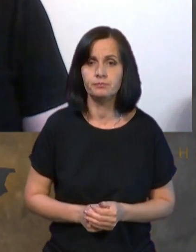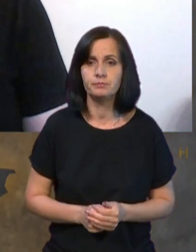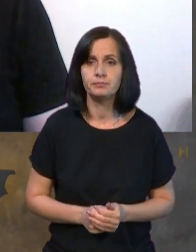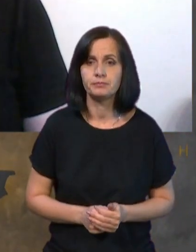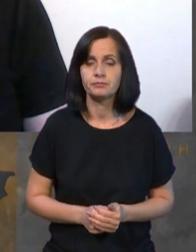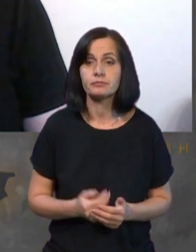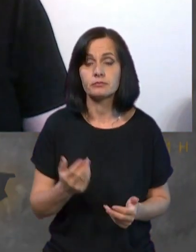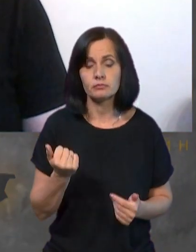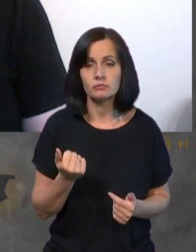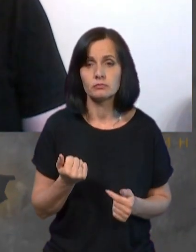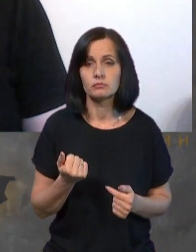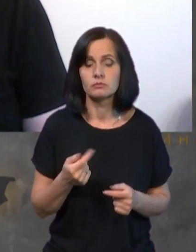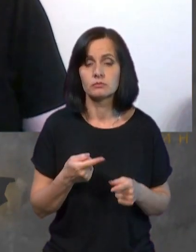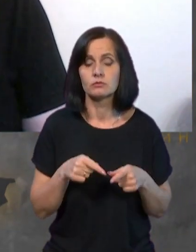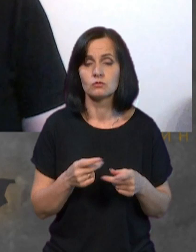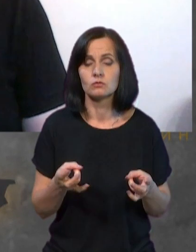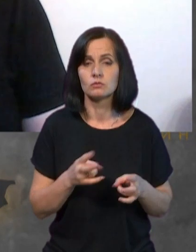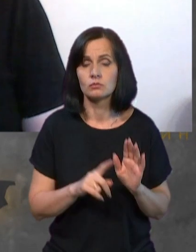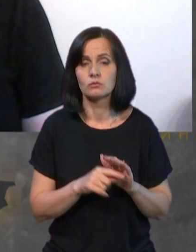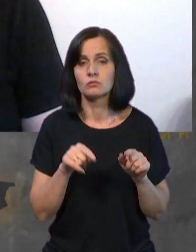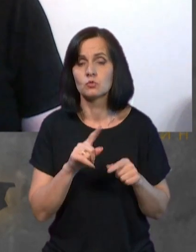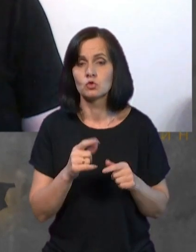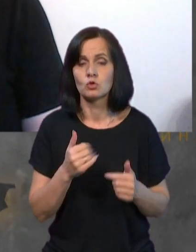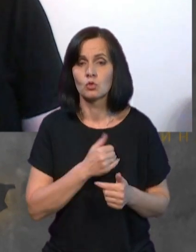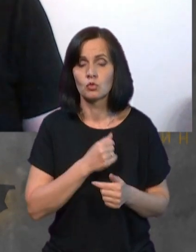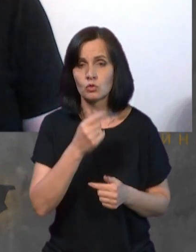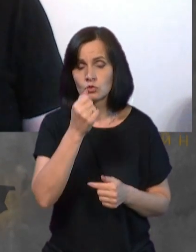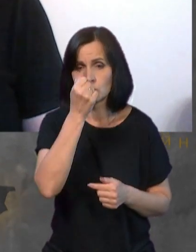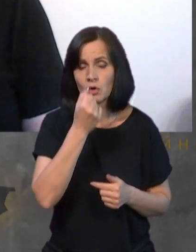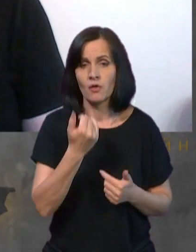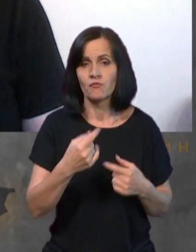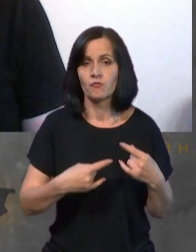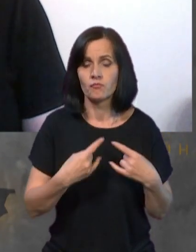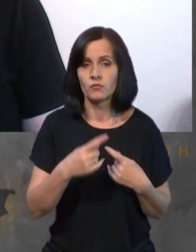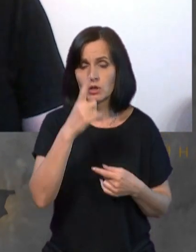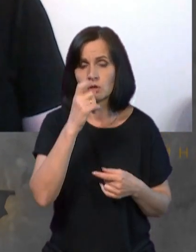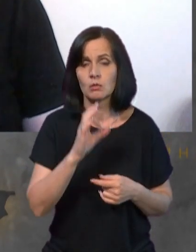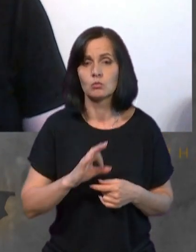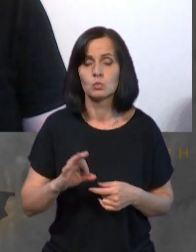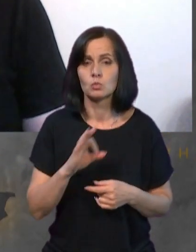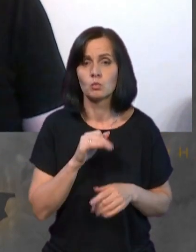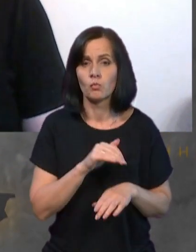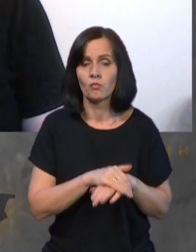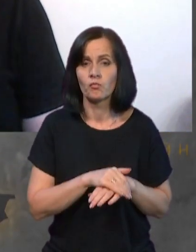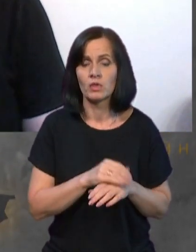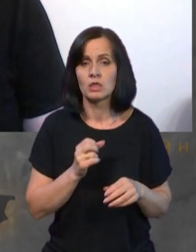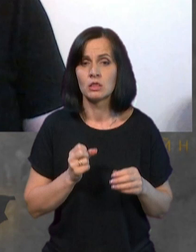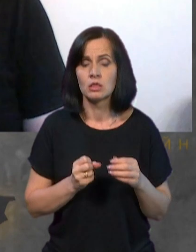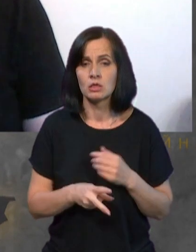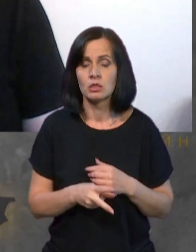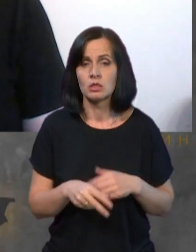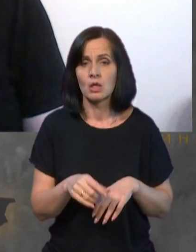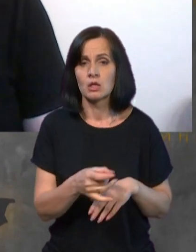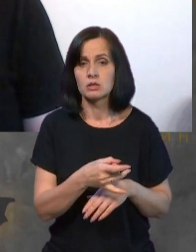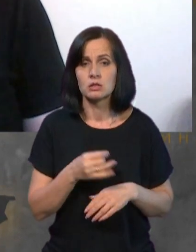Так, і тут варто почати з того, що я хотів би подякувати вашому телеканалу власне інформацію про факт дезертирства з району